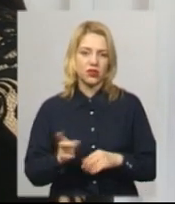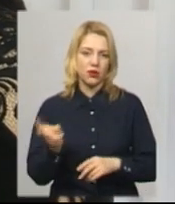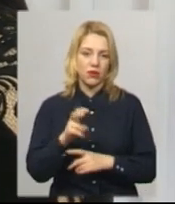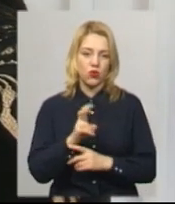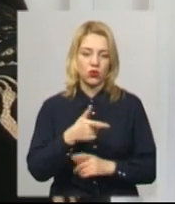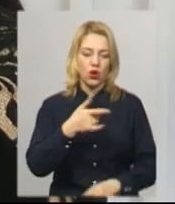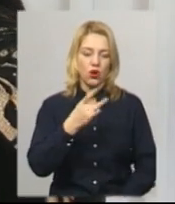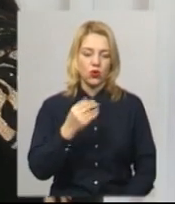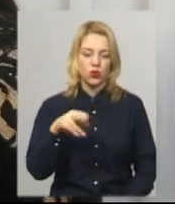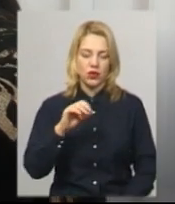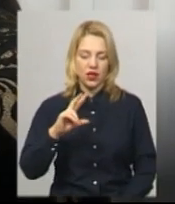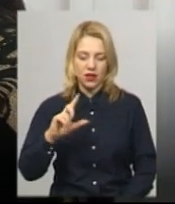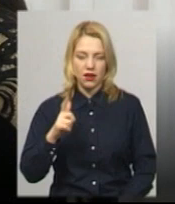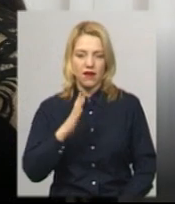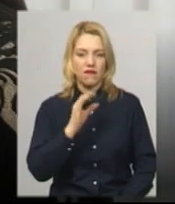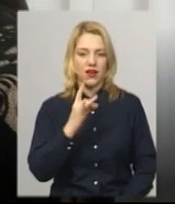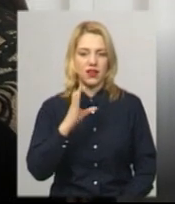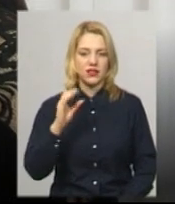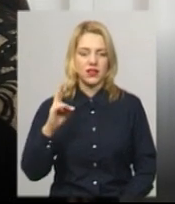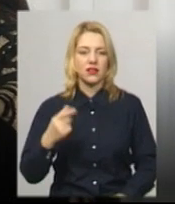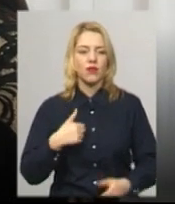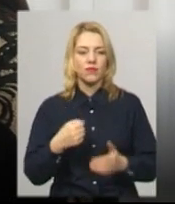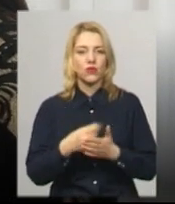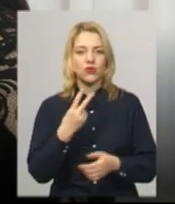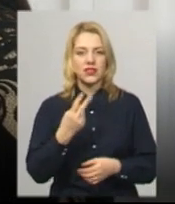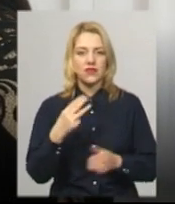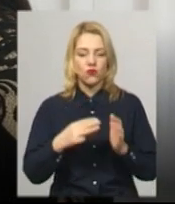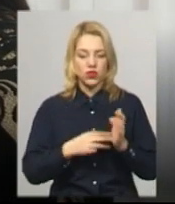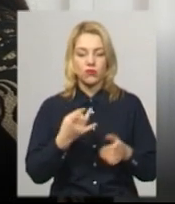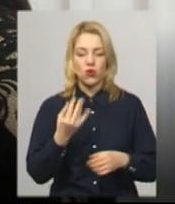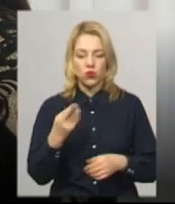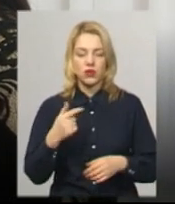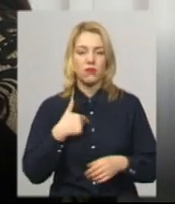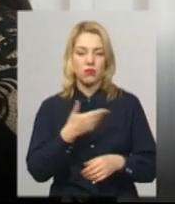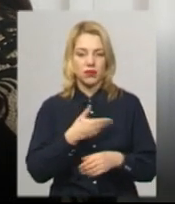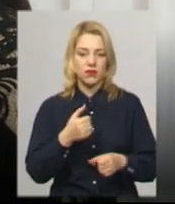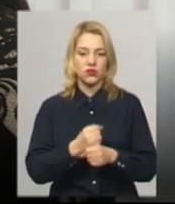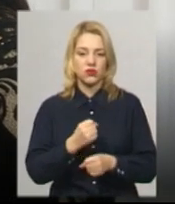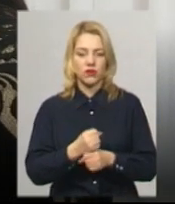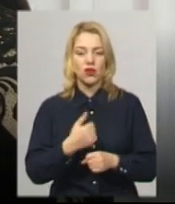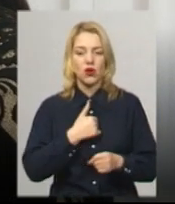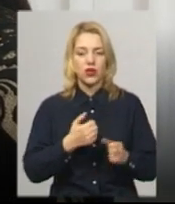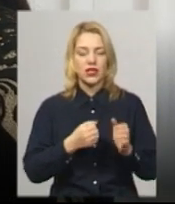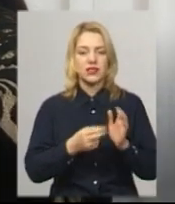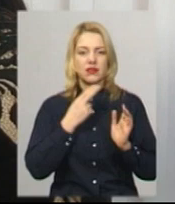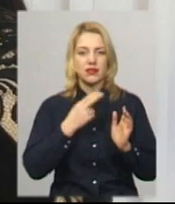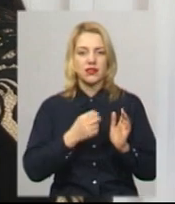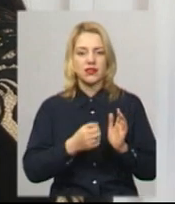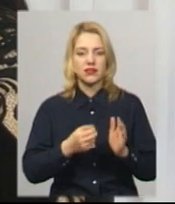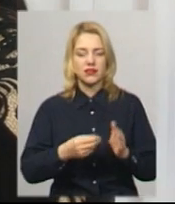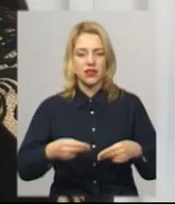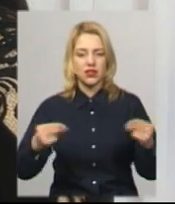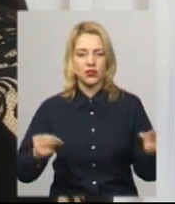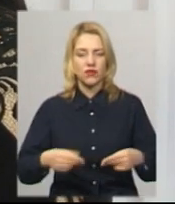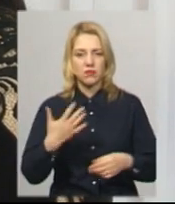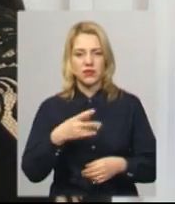вересні. По 28 грудня ми працювали, далі вже йшли вихідні, в нас зареєструвалася 51 пара. В вересні у нас також було дуже